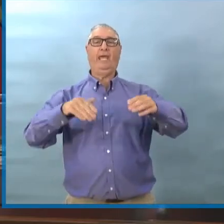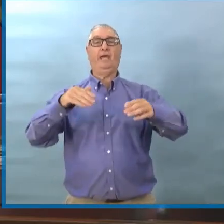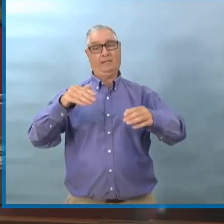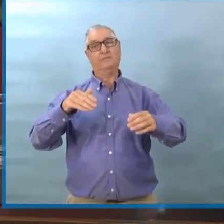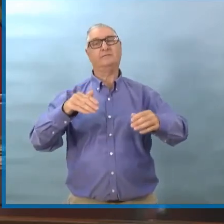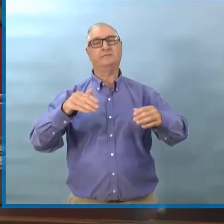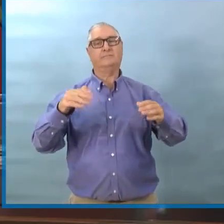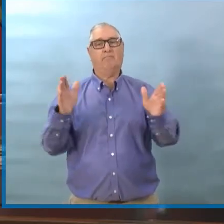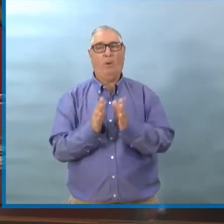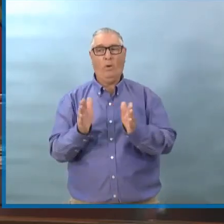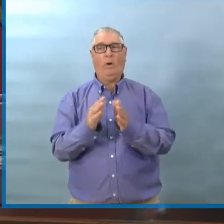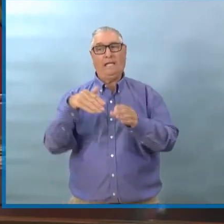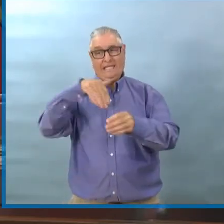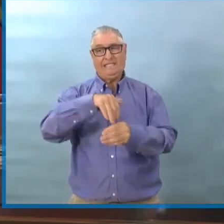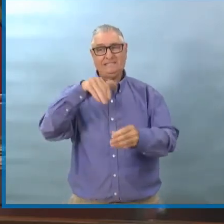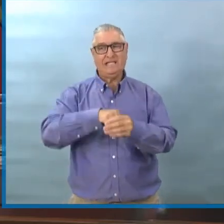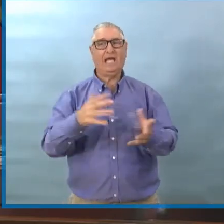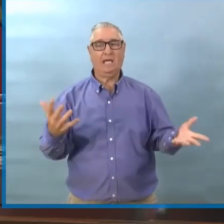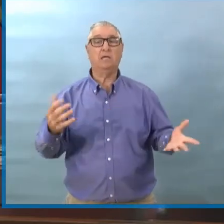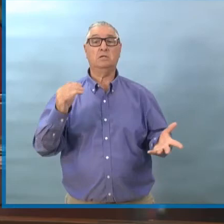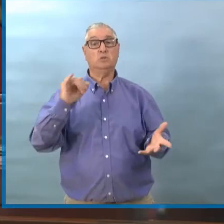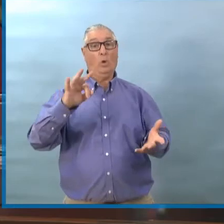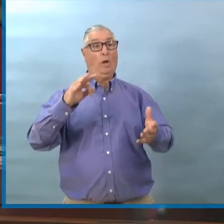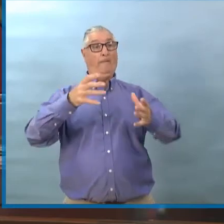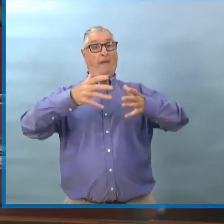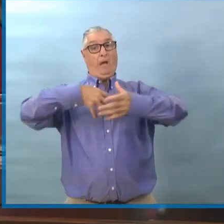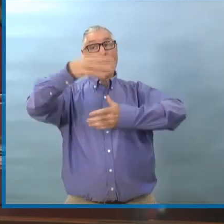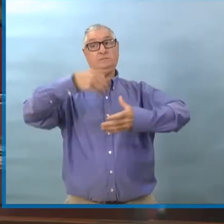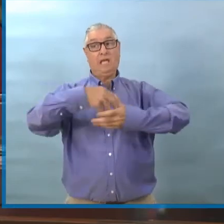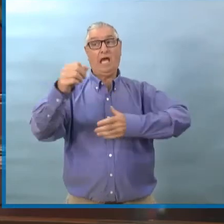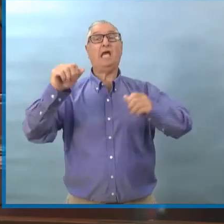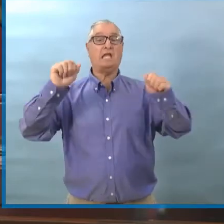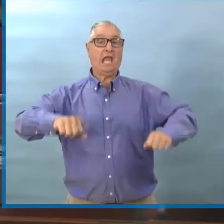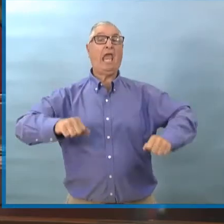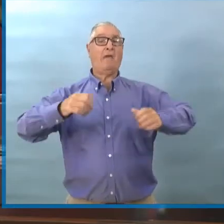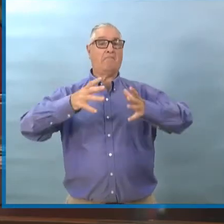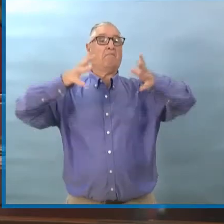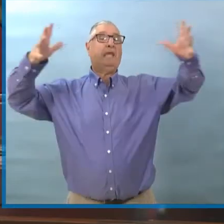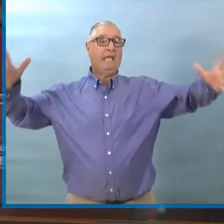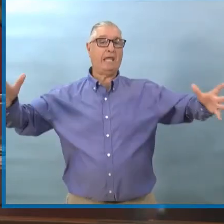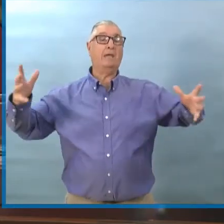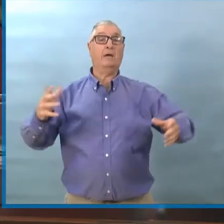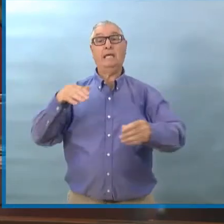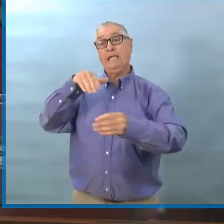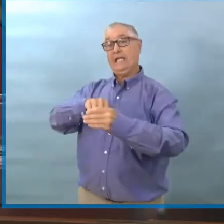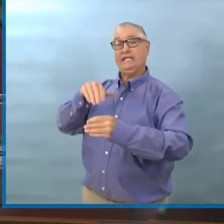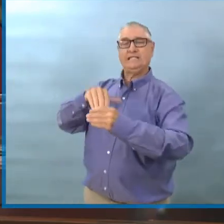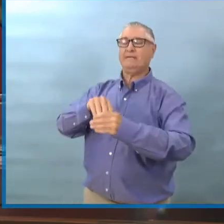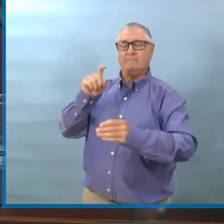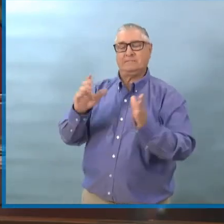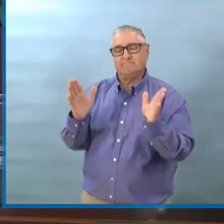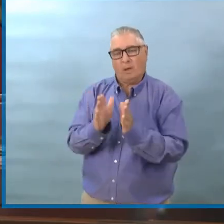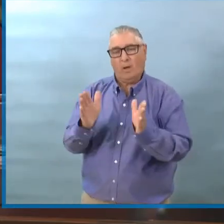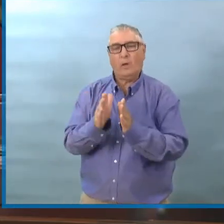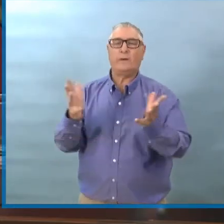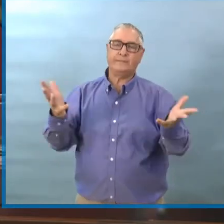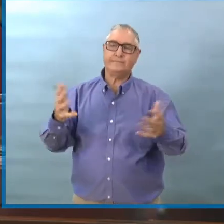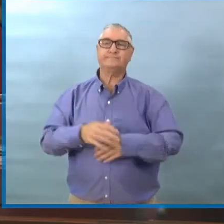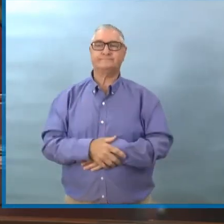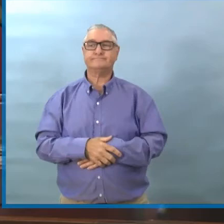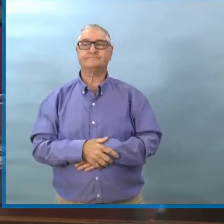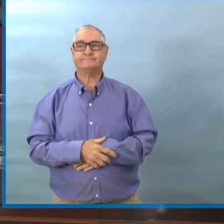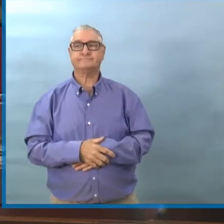Donc les tailles de groupe, les tailles autorisées sont plus grandes à l'extérieur.